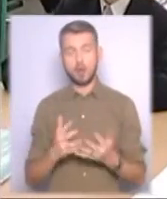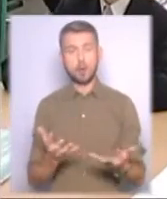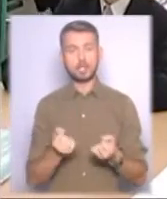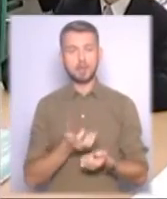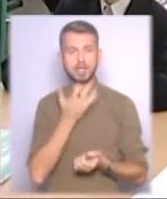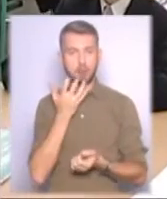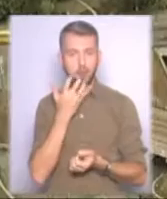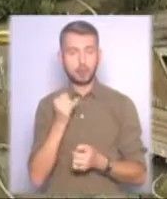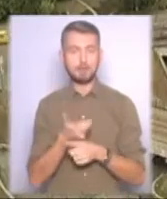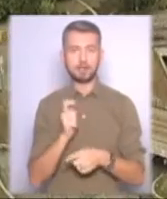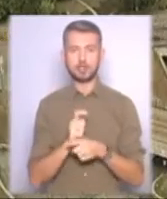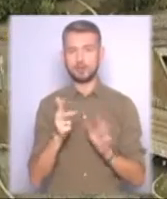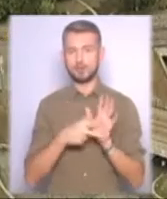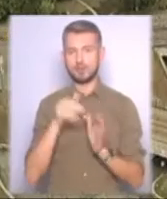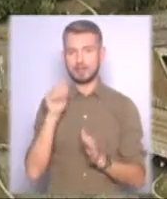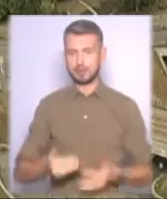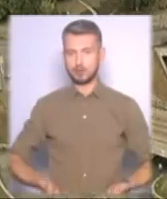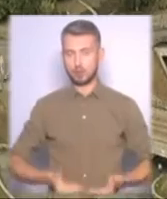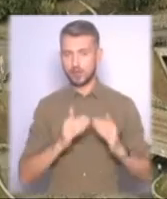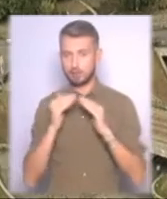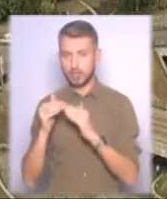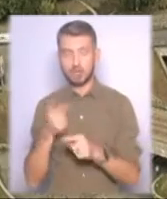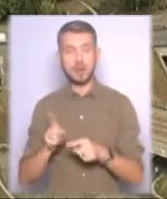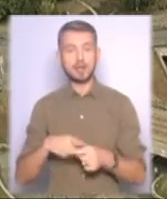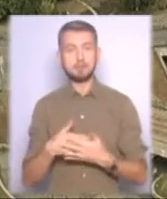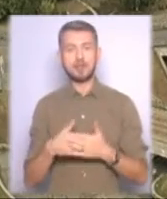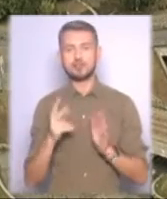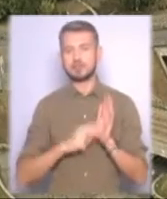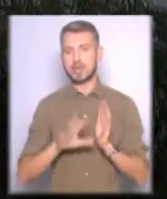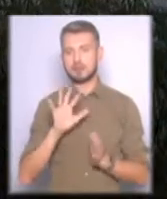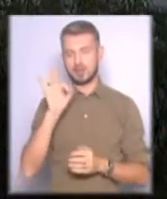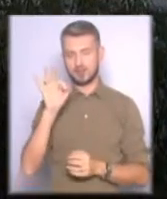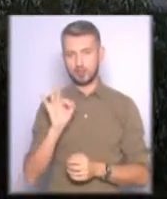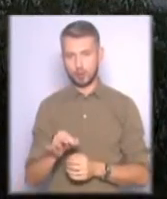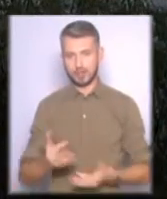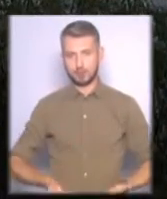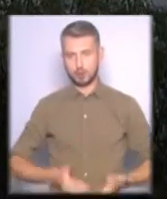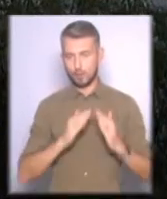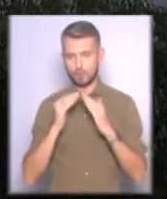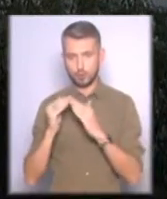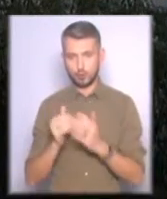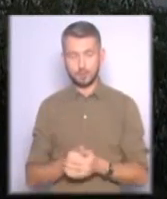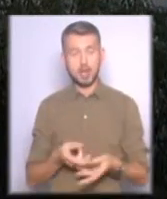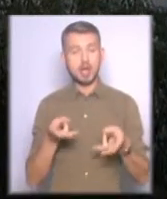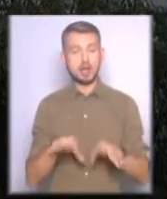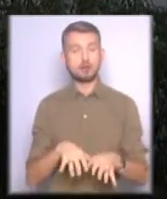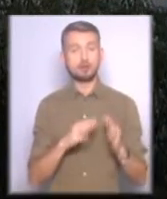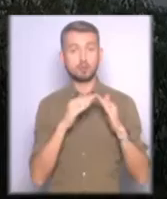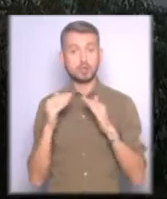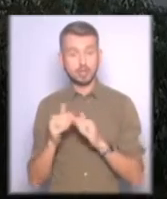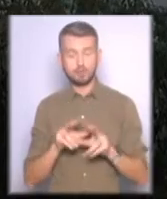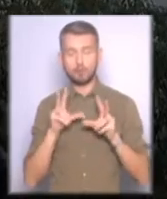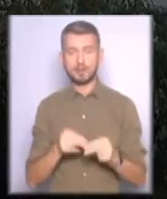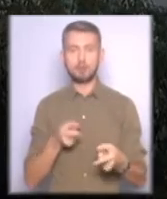теплоносії більше 8 тисяч житлових будинків. А це майже 75% житлового фонду. Решту будинків обіцяють під